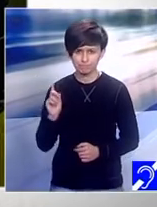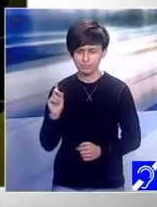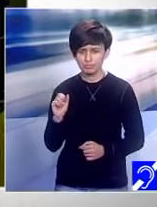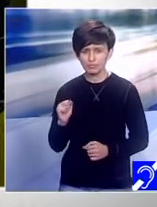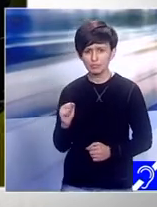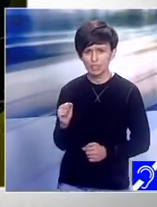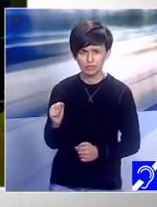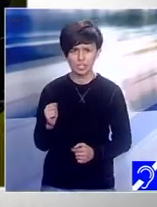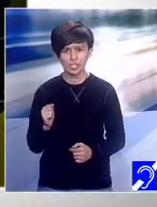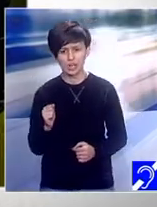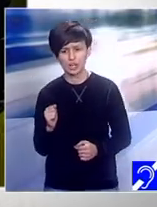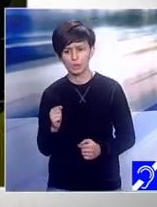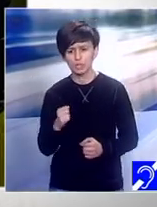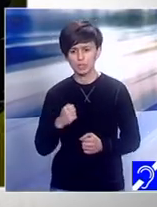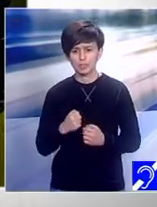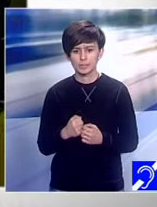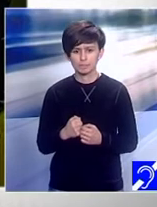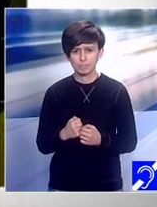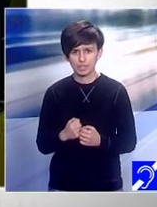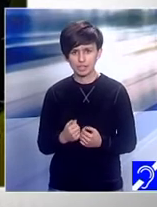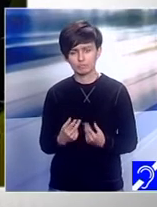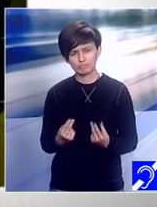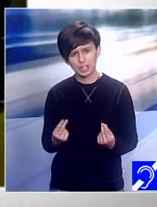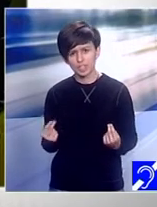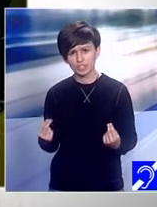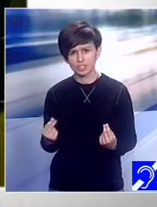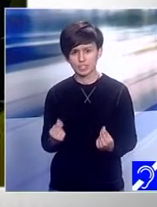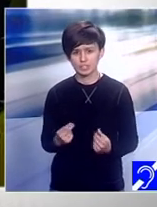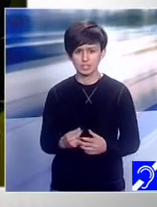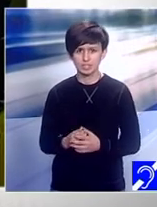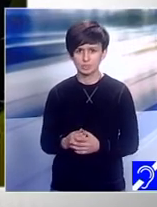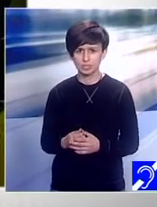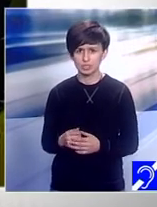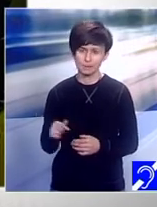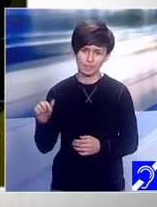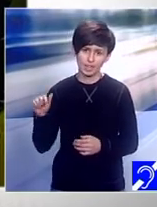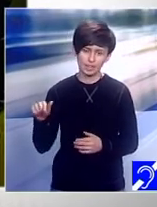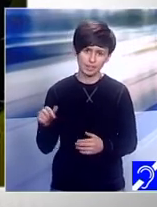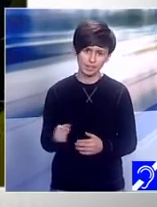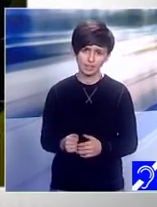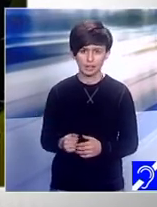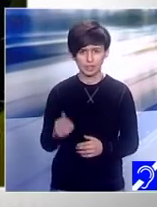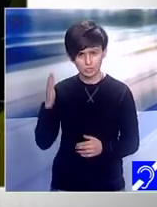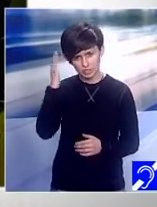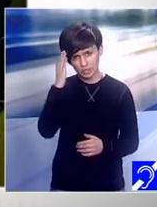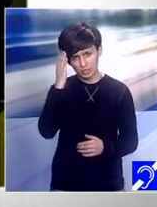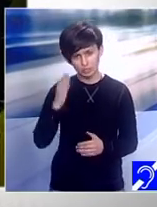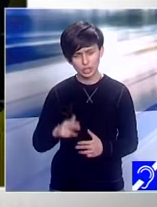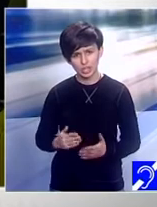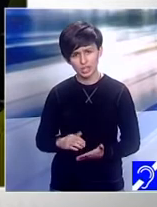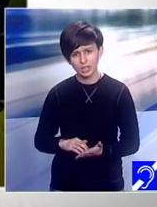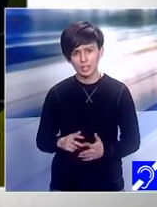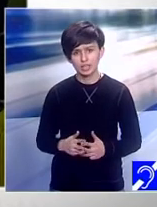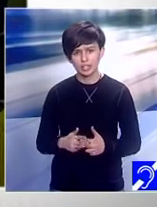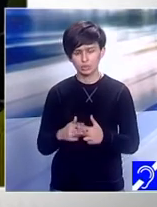în fine o făcut la școală ajutătoare altceva nu au făcut